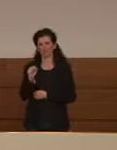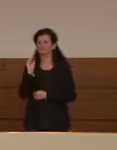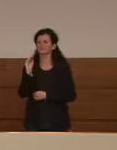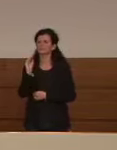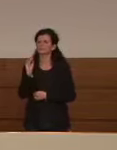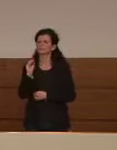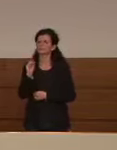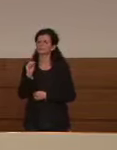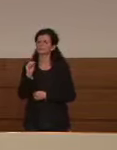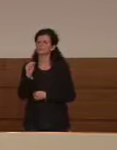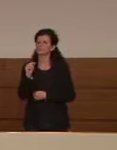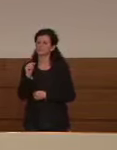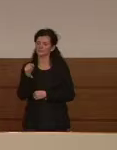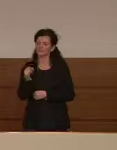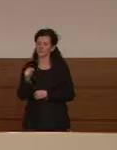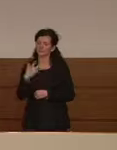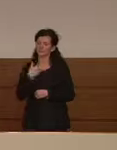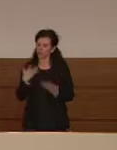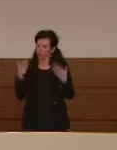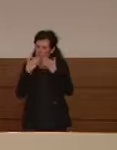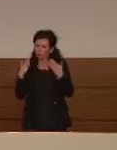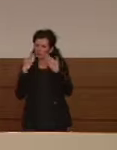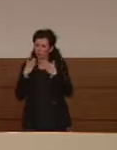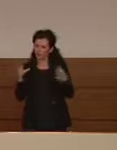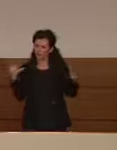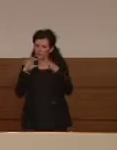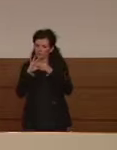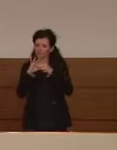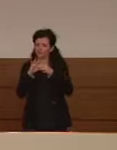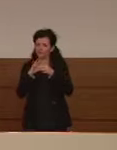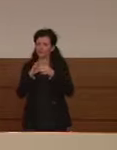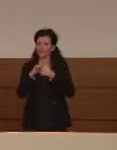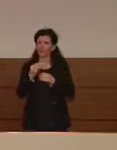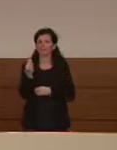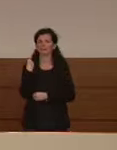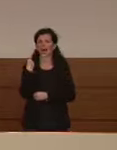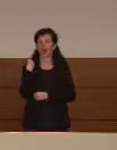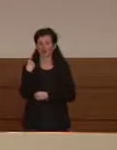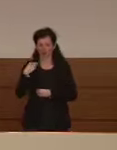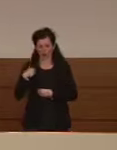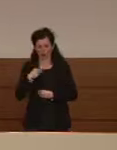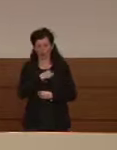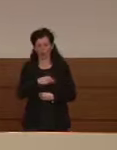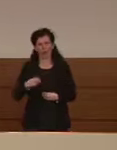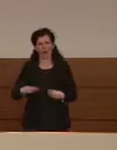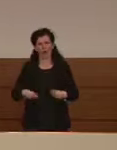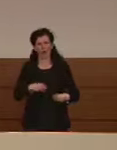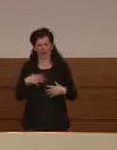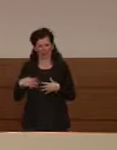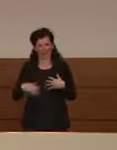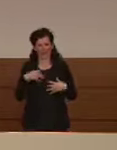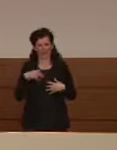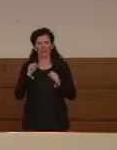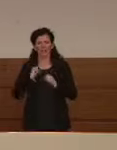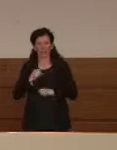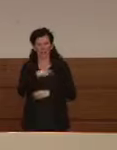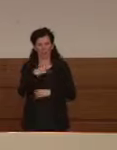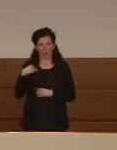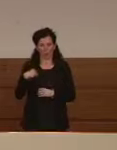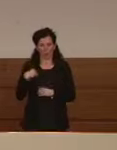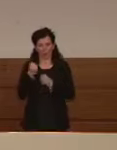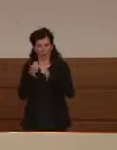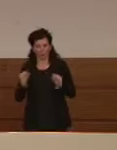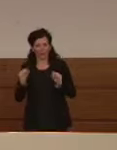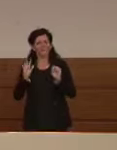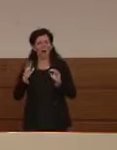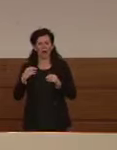sui danni agli altri organi oltre ai polmoni, sui guariti, o se è ancora presto. La seconda riguarda il calcio.